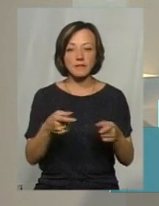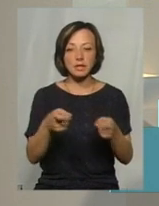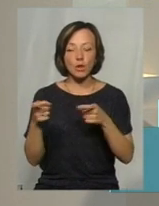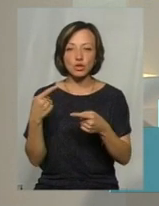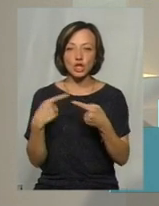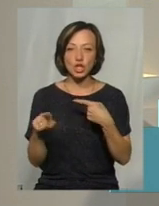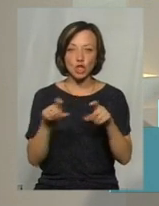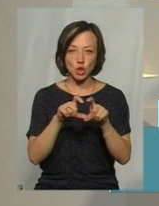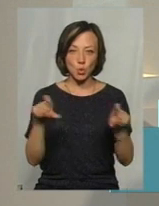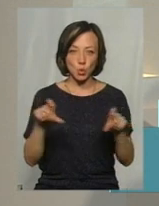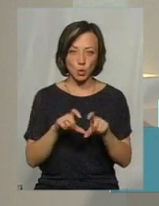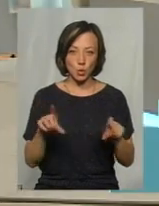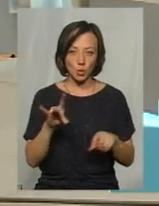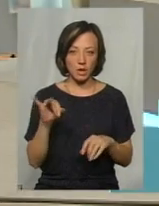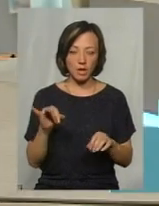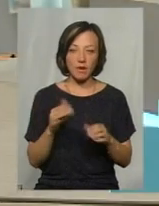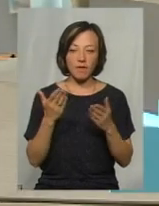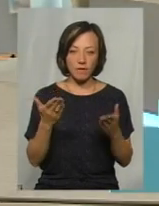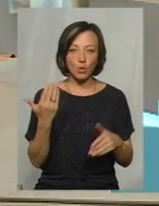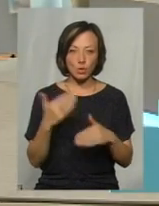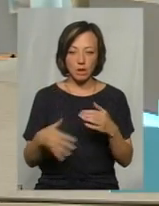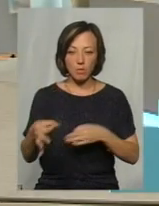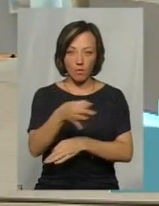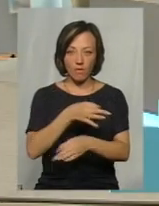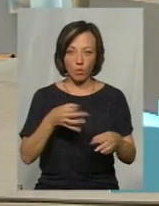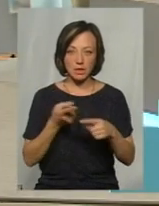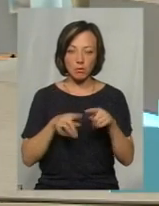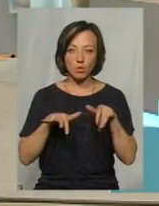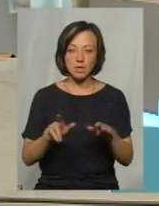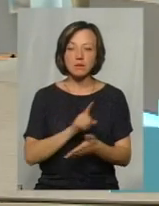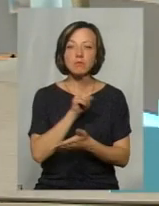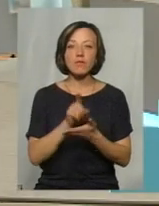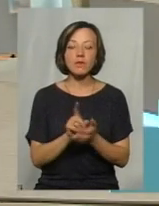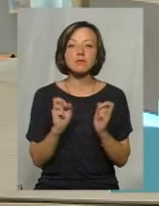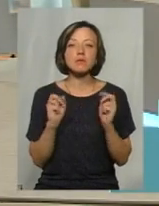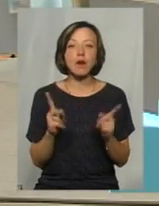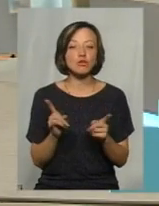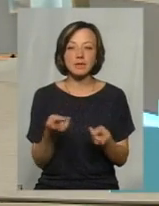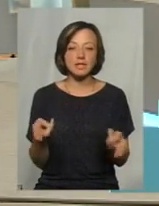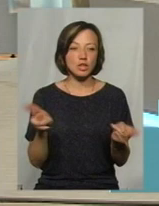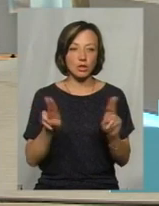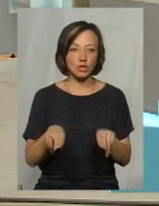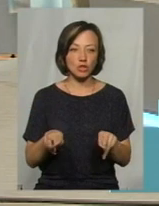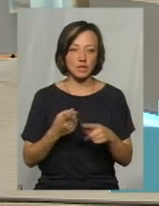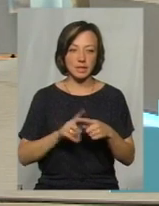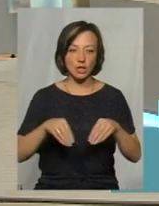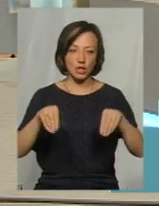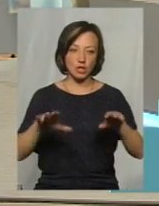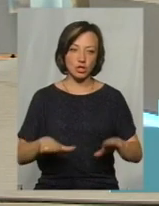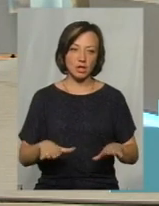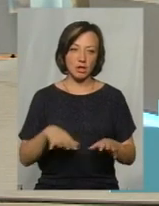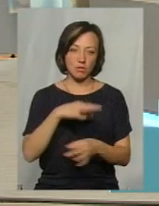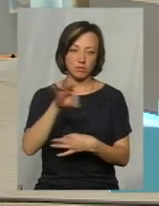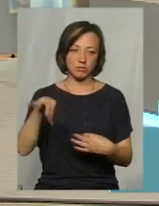структури? Якось ви вже проговорювали цей процес, як це все має відбуватися, для того, щоб не залишилося це просто рішення рішенням?